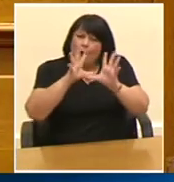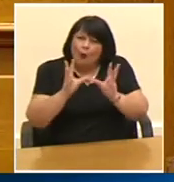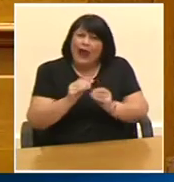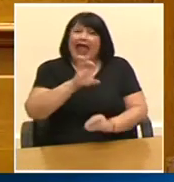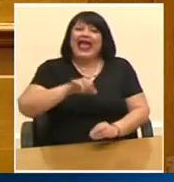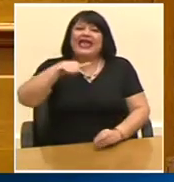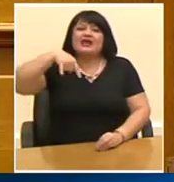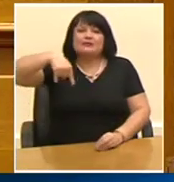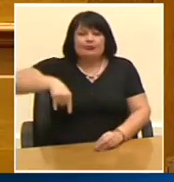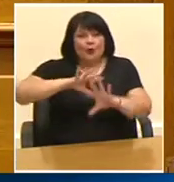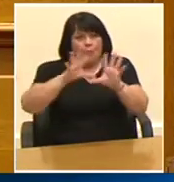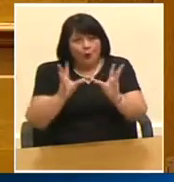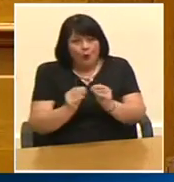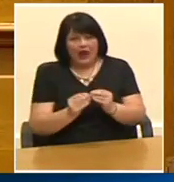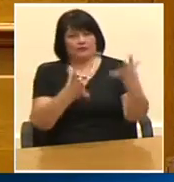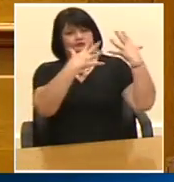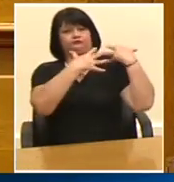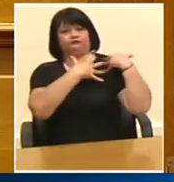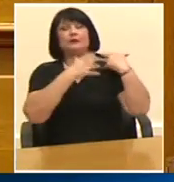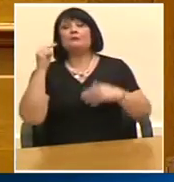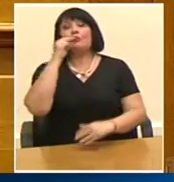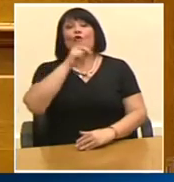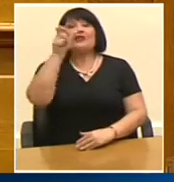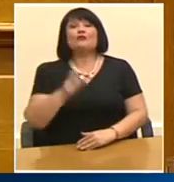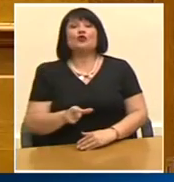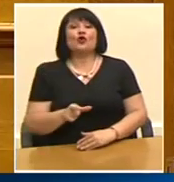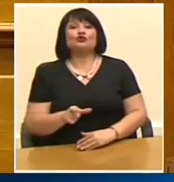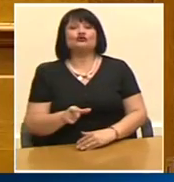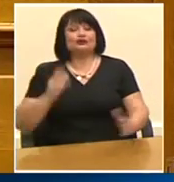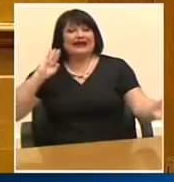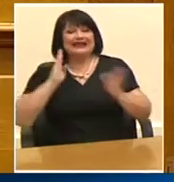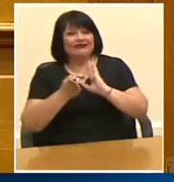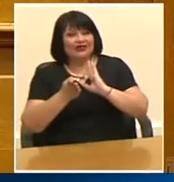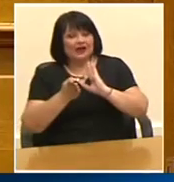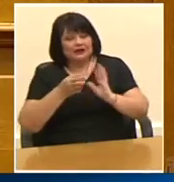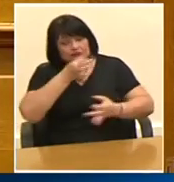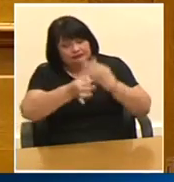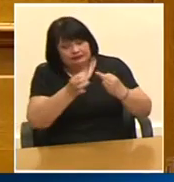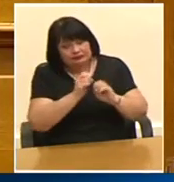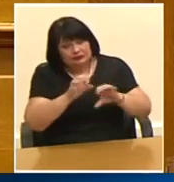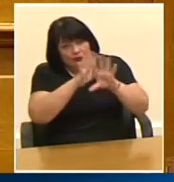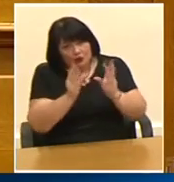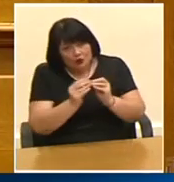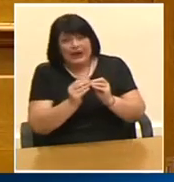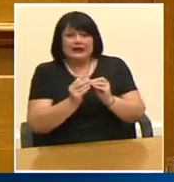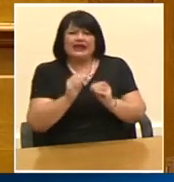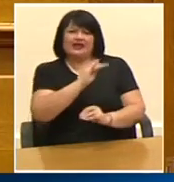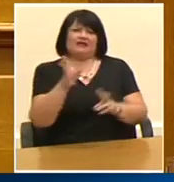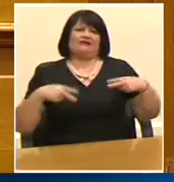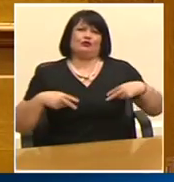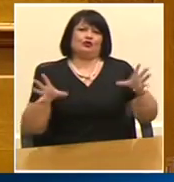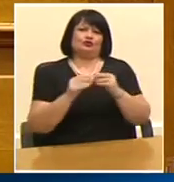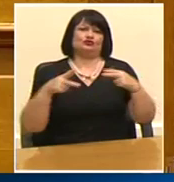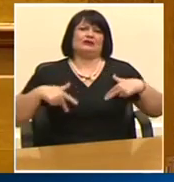αρμοδιοτήτων και ευθεία αναφορά στον Πρωθυπουργό, εφυπουργών γενικών και ειδικών γραμματείων της Κυβέρνησης